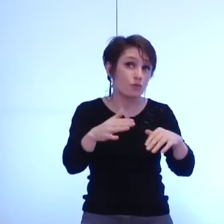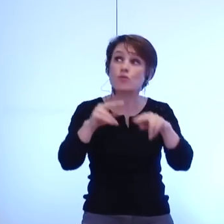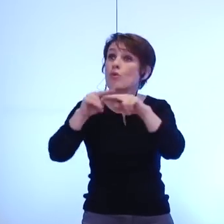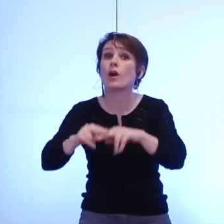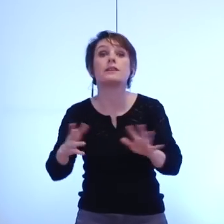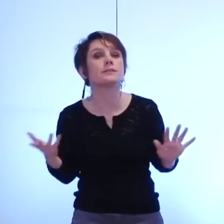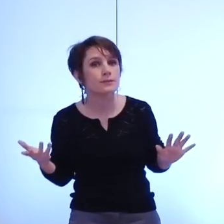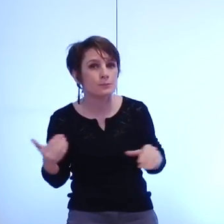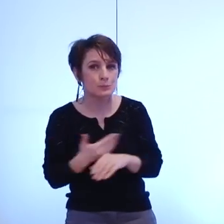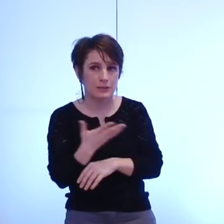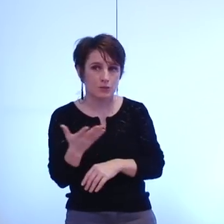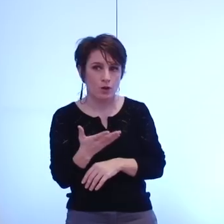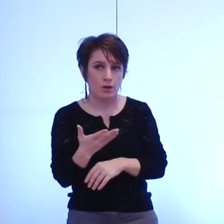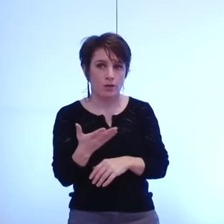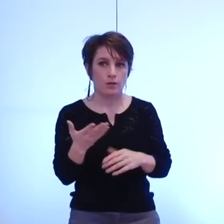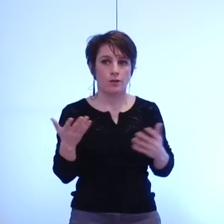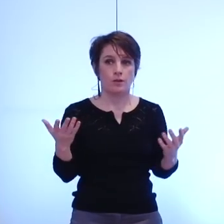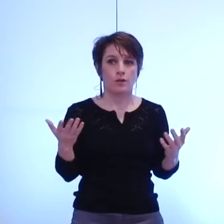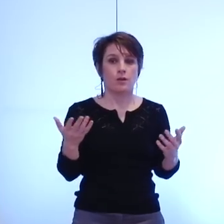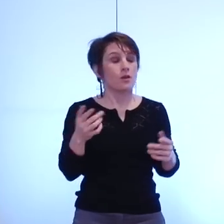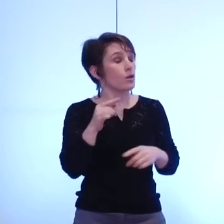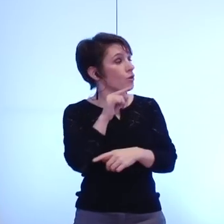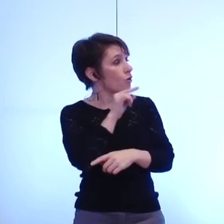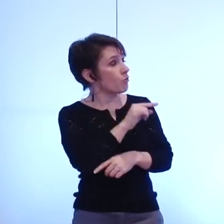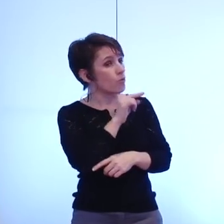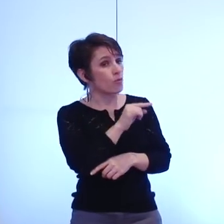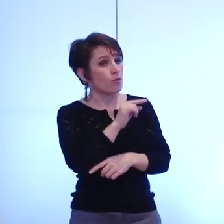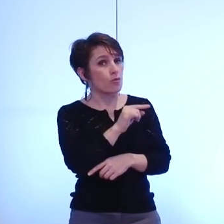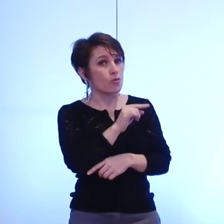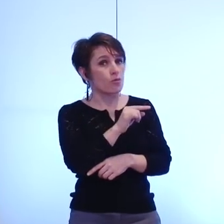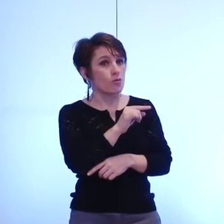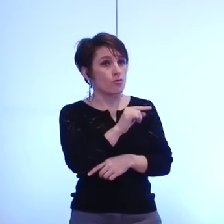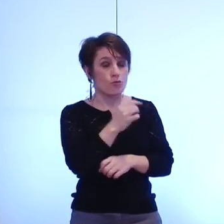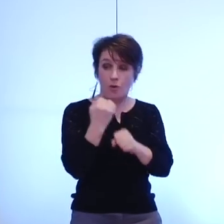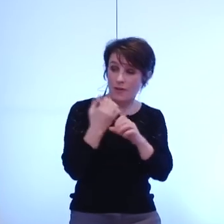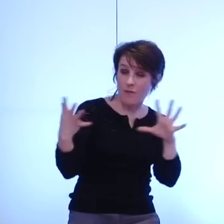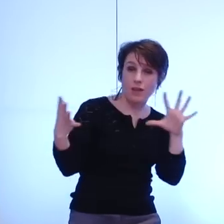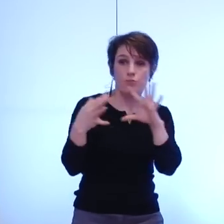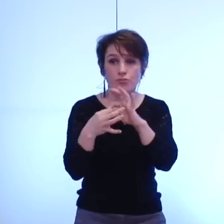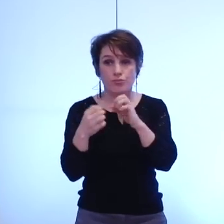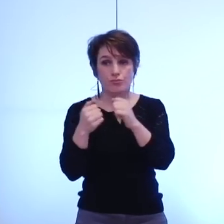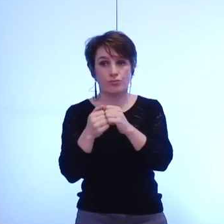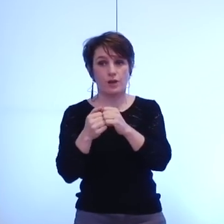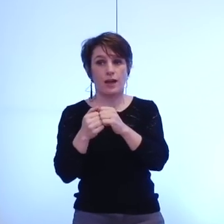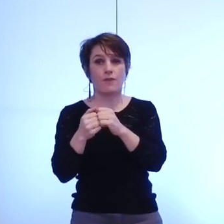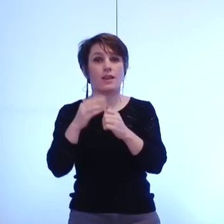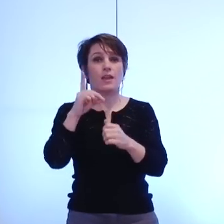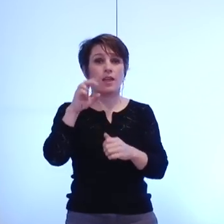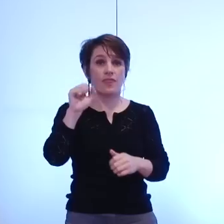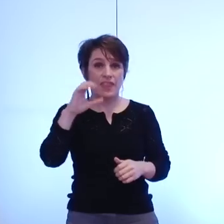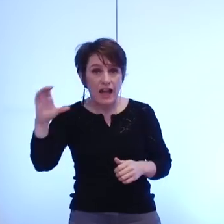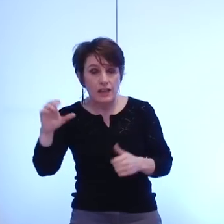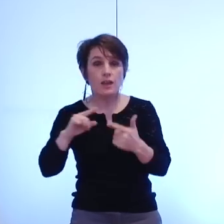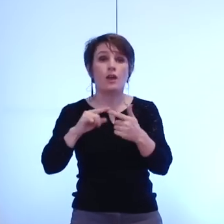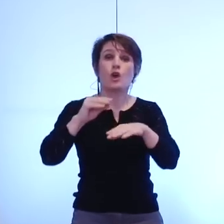-vous votre politique si vous n'avancez pas de conserve avec les bailleurs locaux, les bailleurs de fonds que sont la DRAC, le